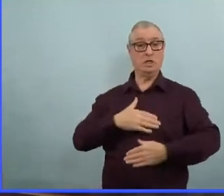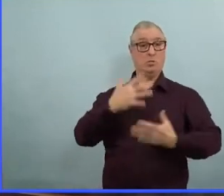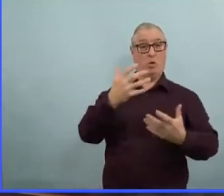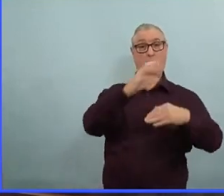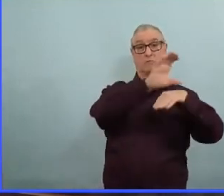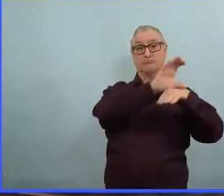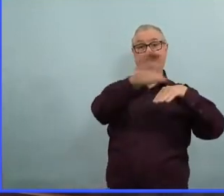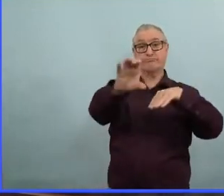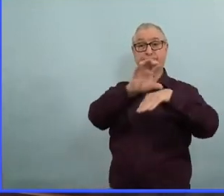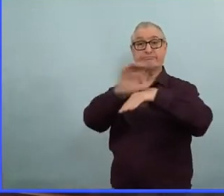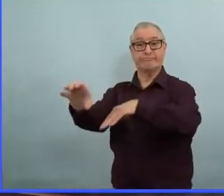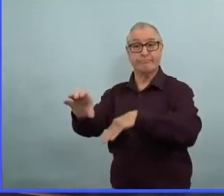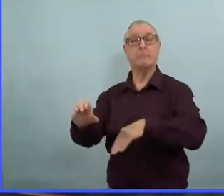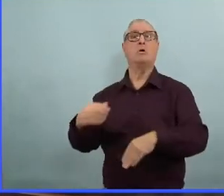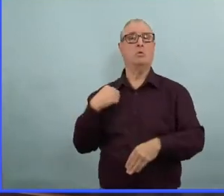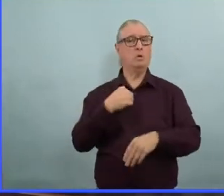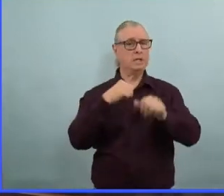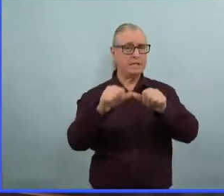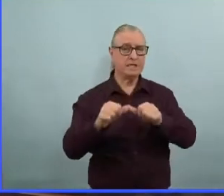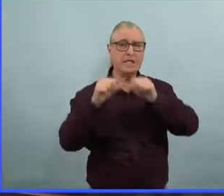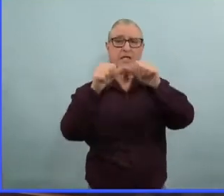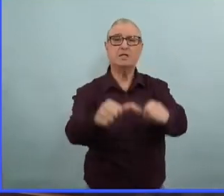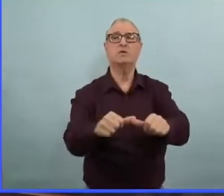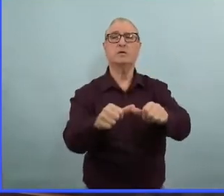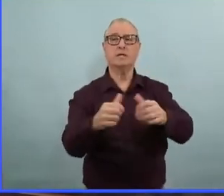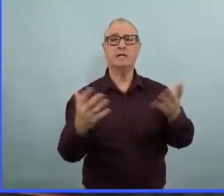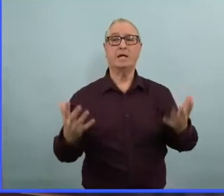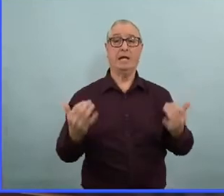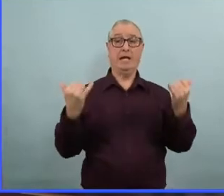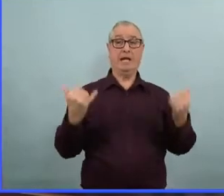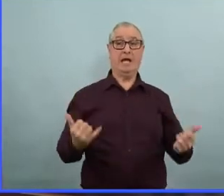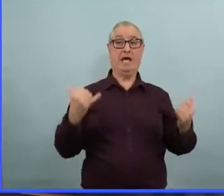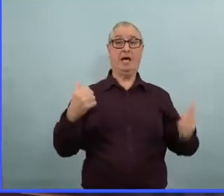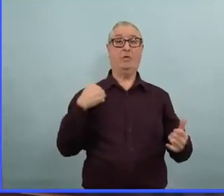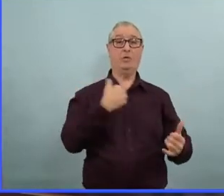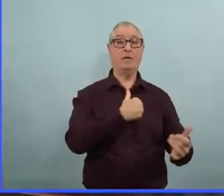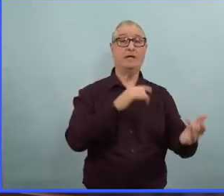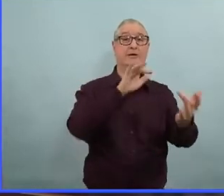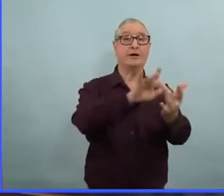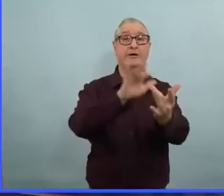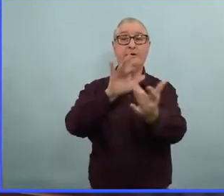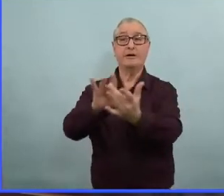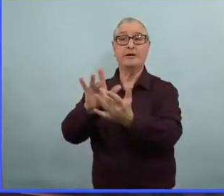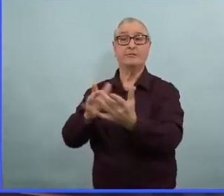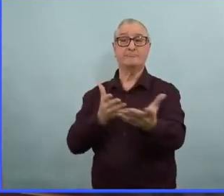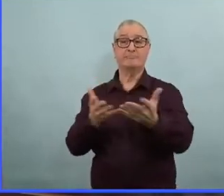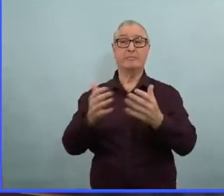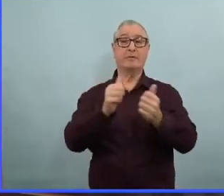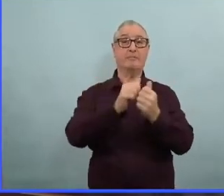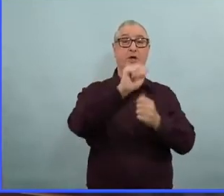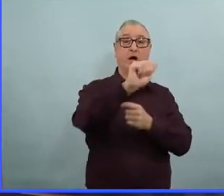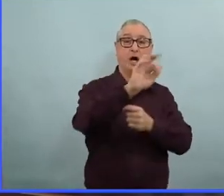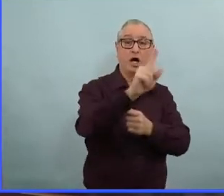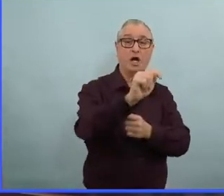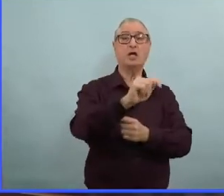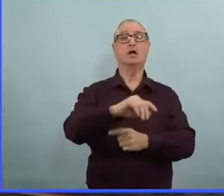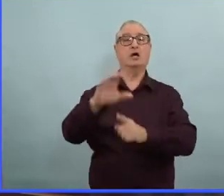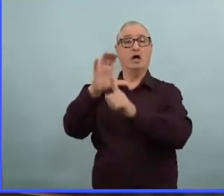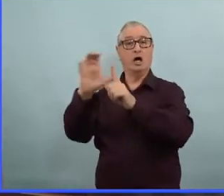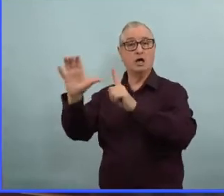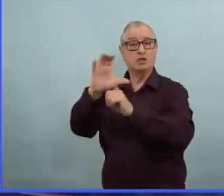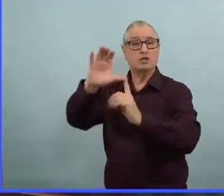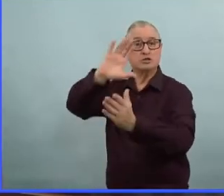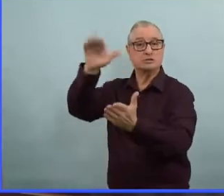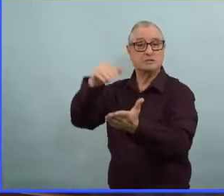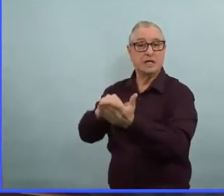S'il y a plus qu'on peut faire, je crois qu'en fait, on le fait plus. Maintenant, on va appuyer le secteur des arts et de la culture. Il y aura peut-être d'autres soutiens qui vont